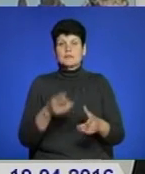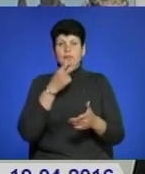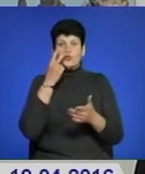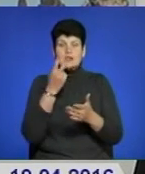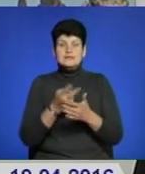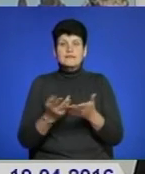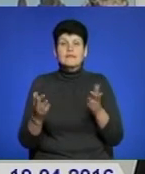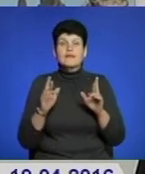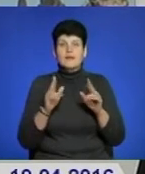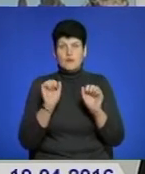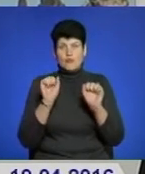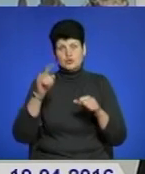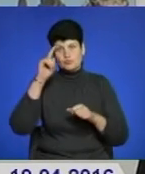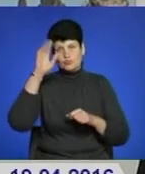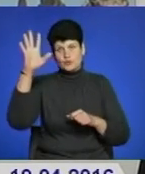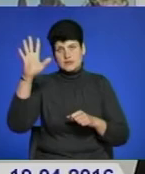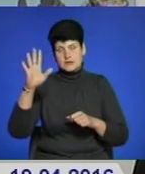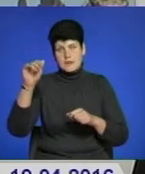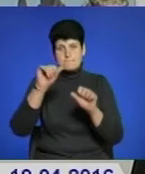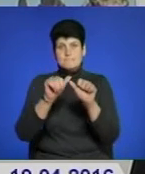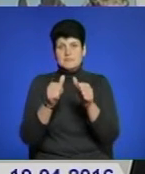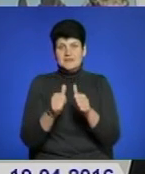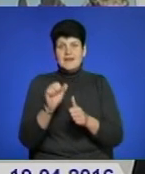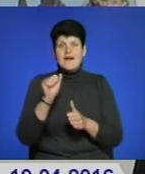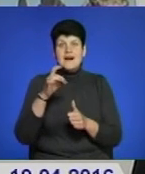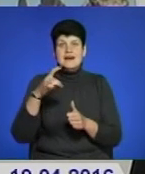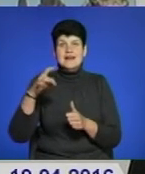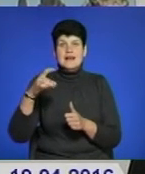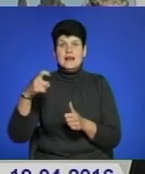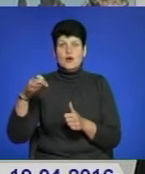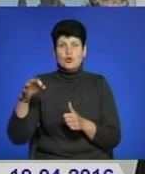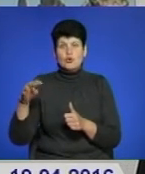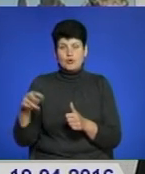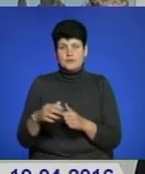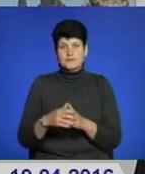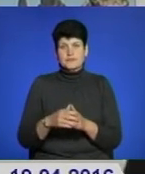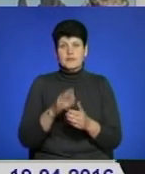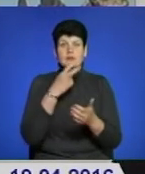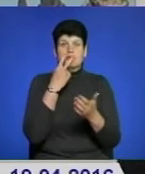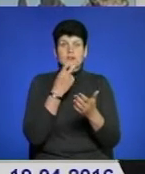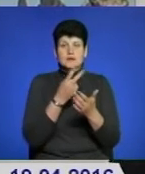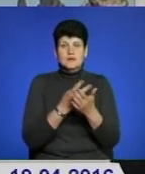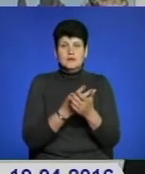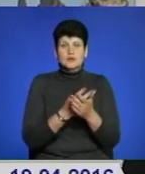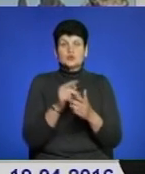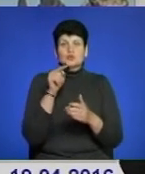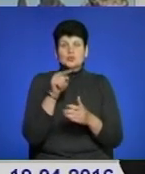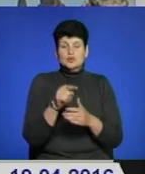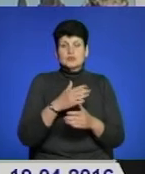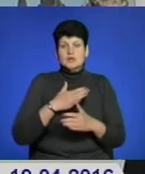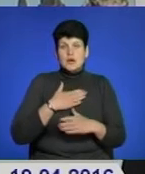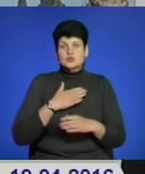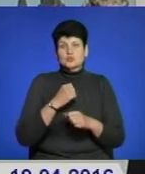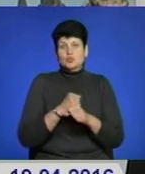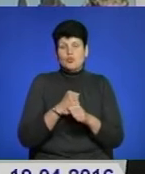яким чином можна популяризувати пам'ятки археології, донести ту нашу роботу,